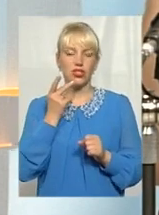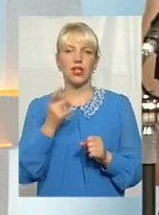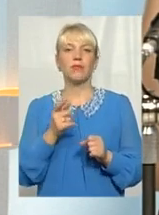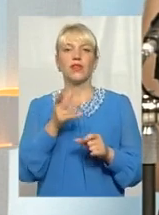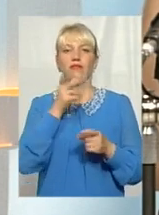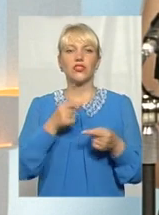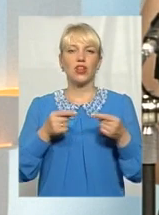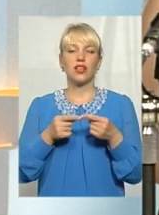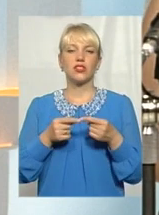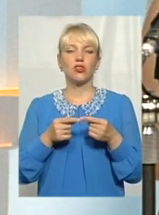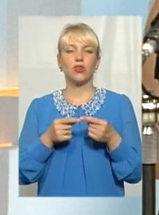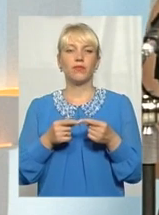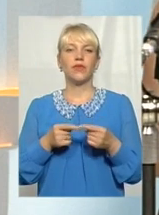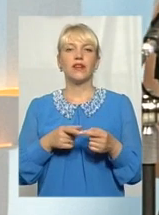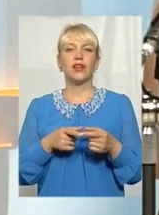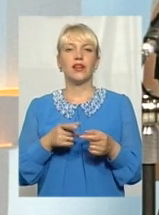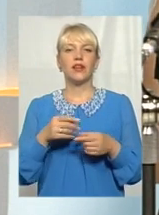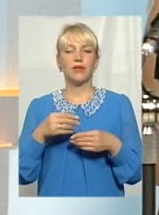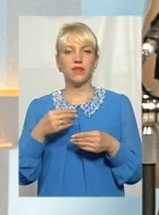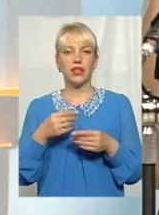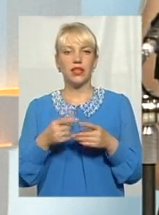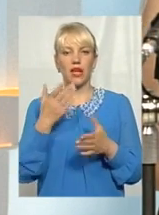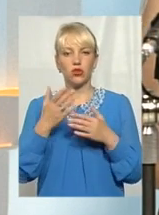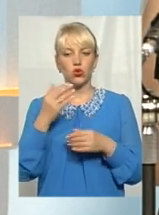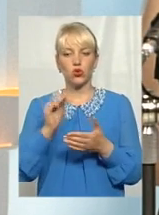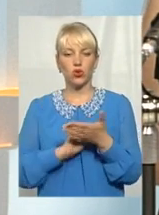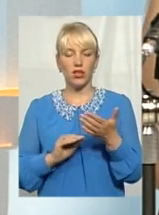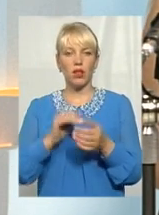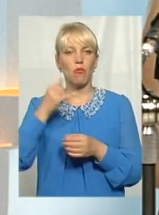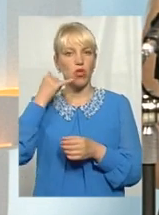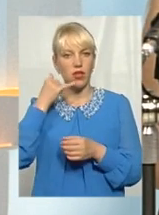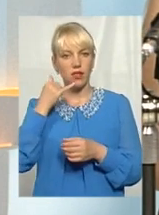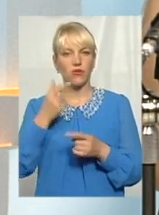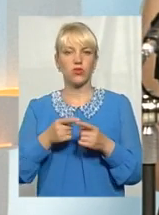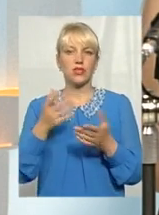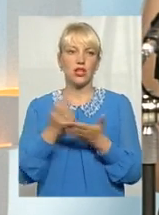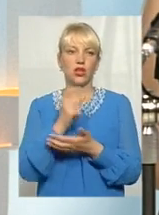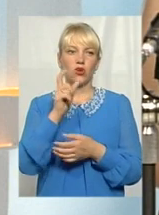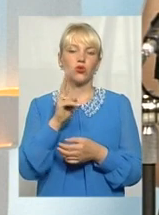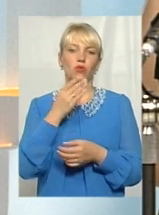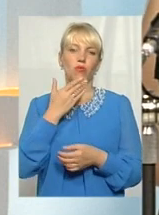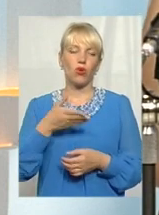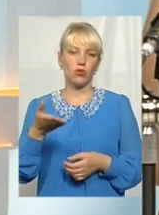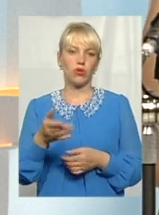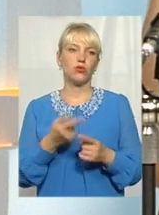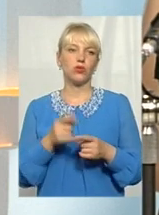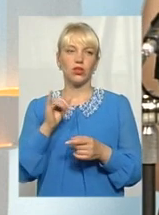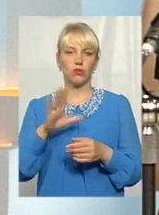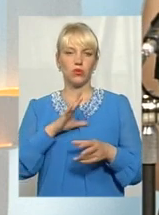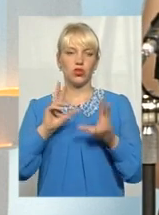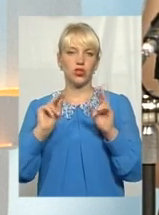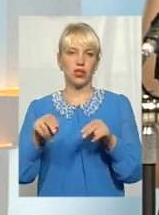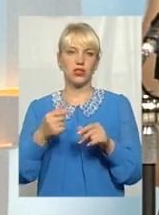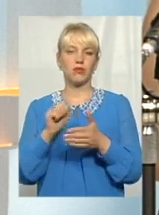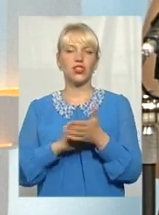вчасно, терміни, якщо навіть звертається журналіст, просто по телефону знайти того, хто людину, яка прокоментує. І, звичайно, бути чесними.